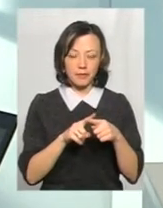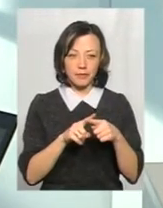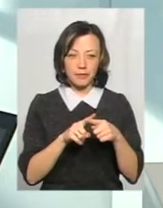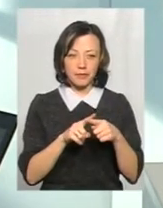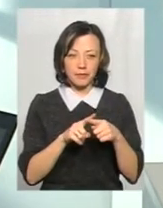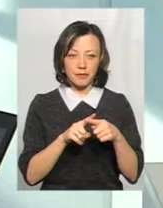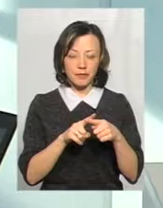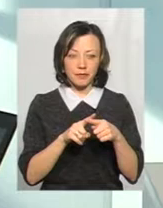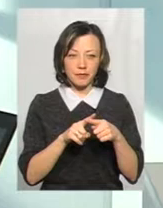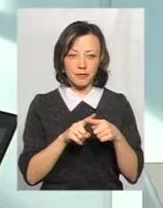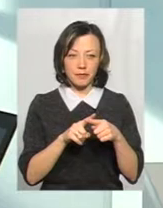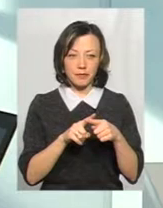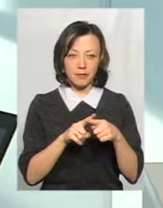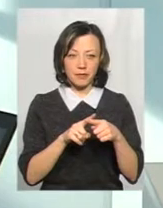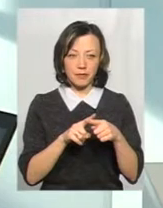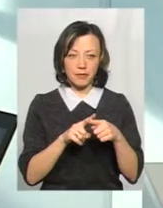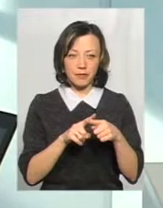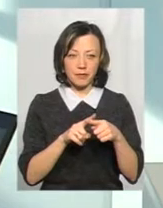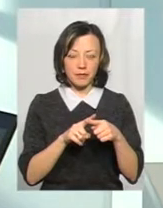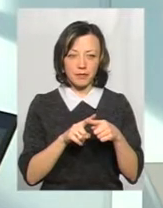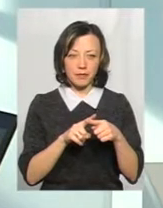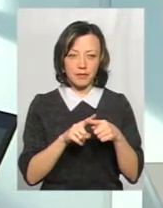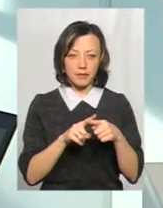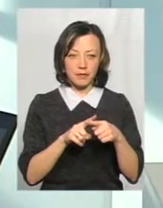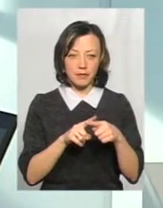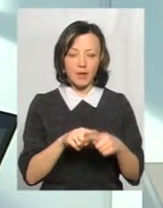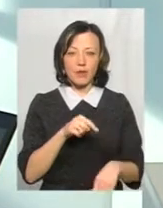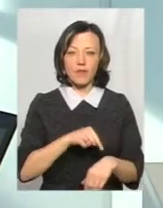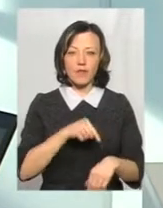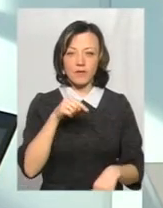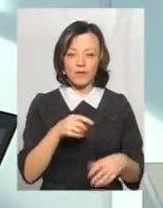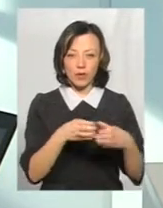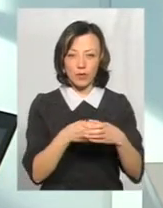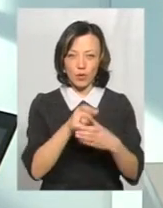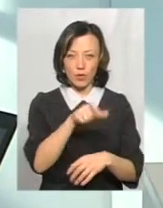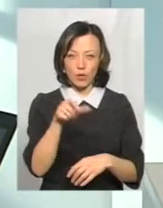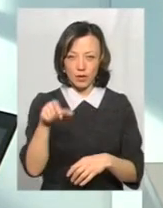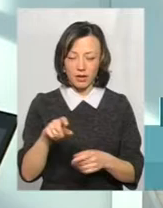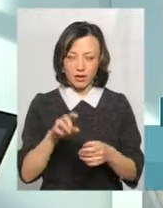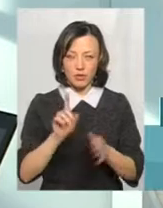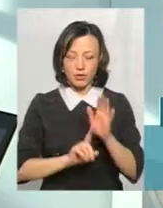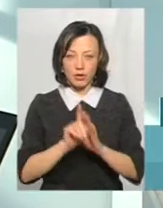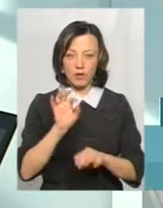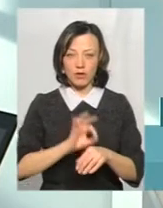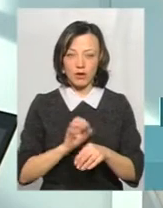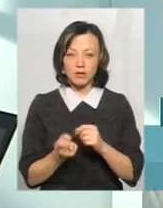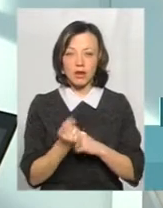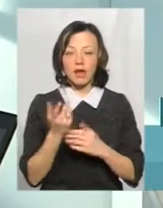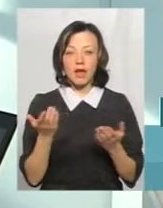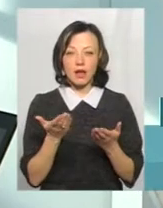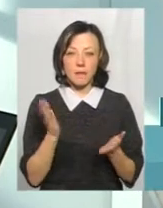найбільш такі верстви населення у Язвімі, які мають